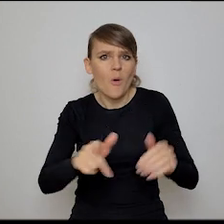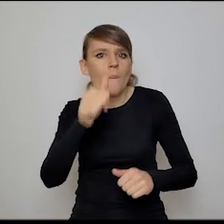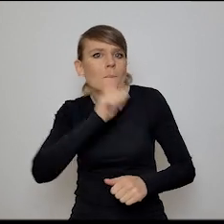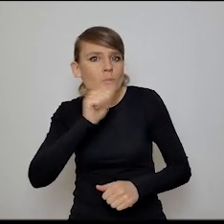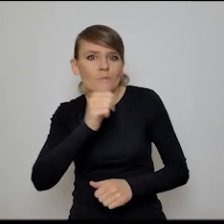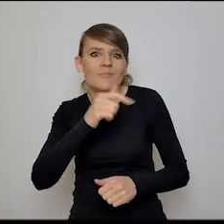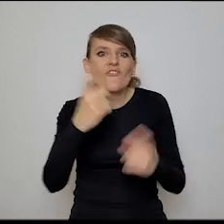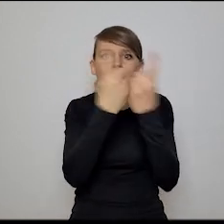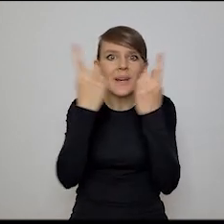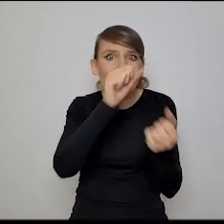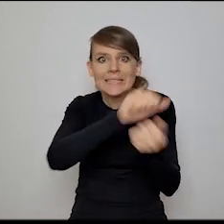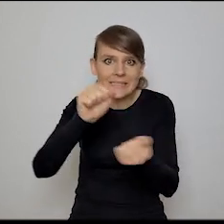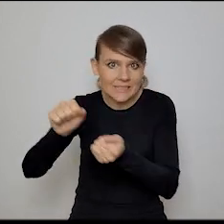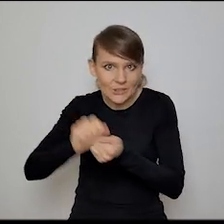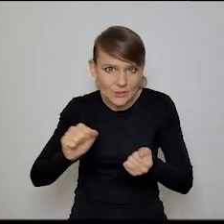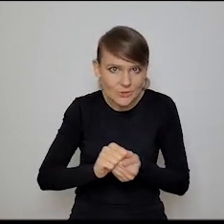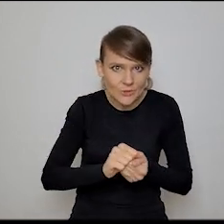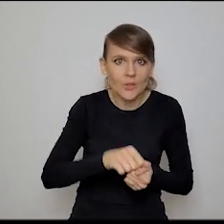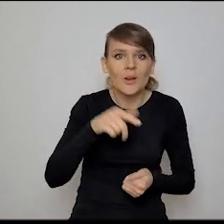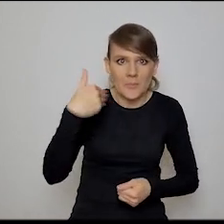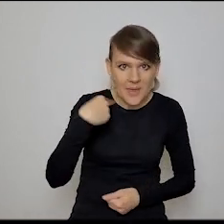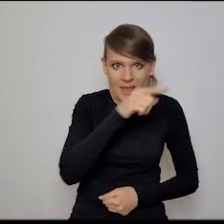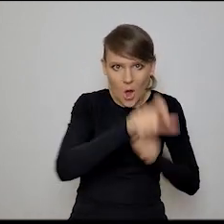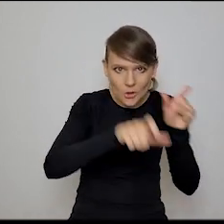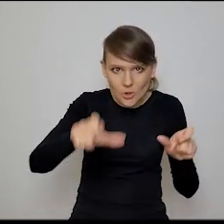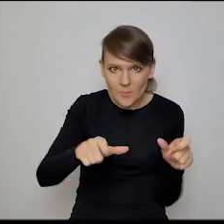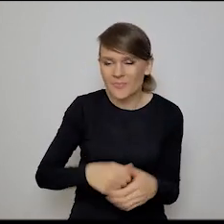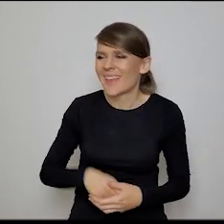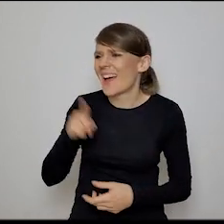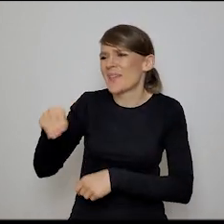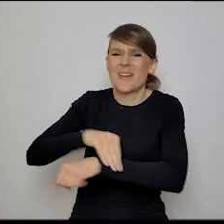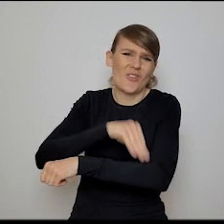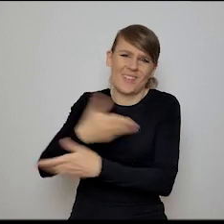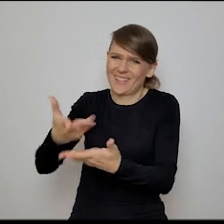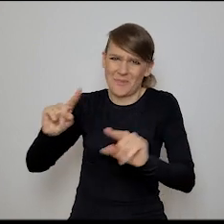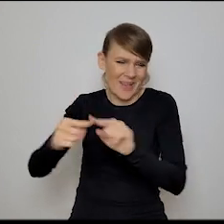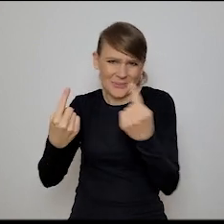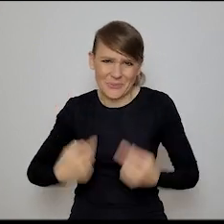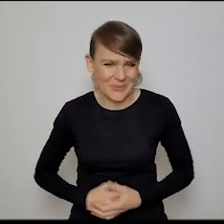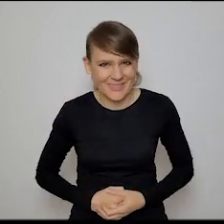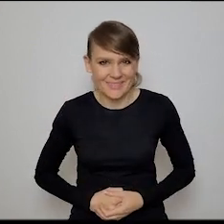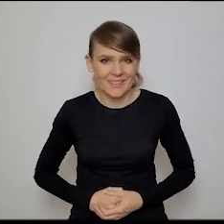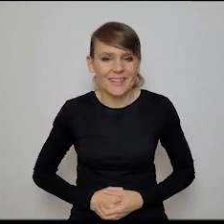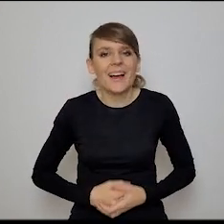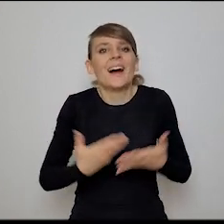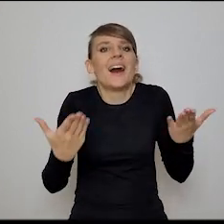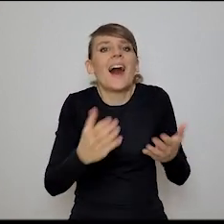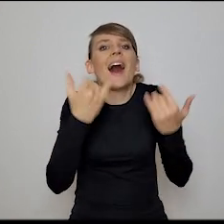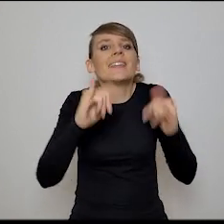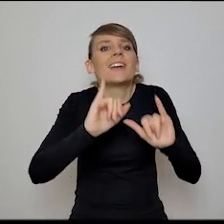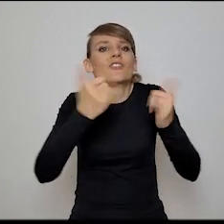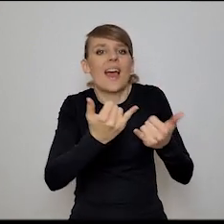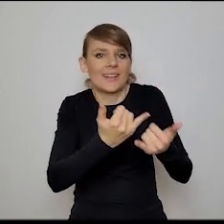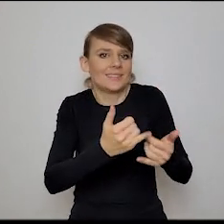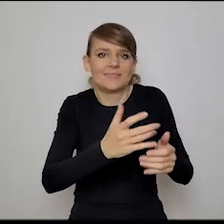po prostu niszczenie fabryk. Luddyści. Ale nieadekwatnymi metodami. No, ale jak to inaczej zatrzymać, jak